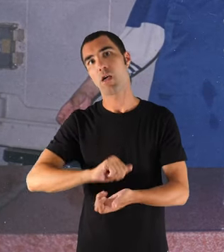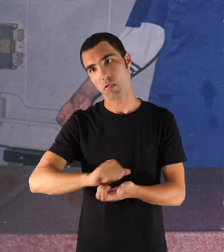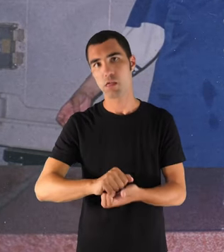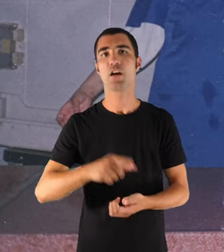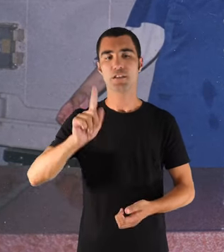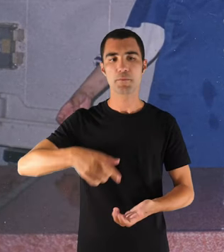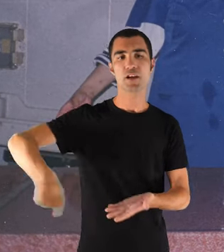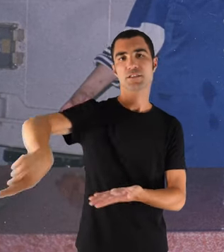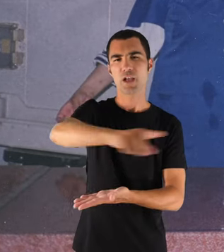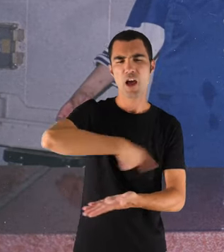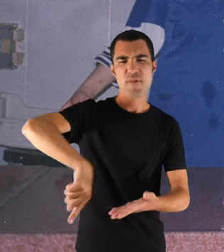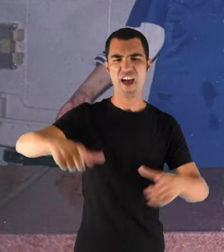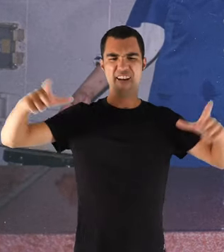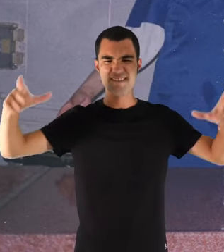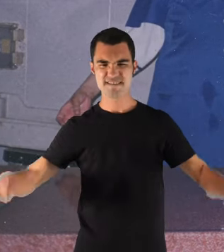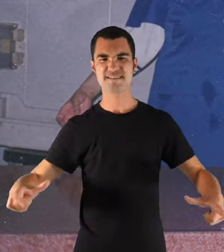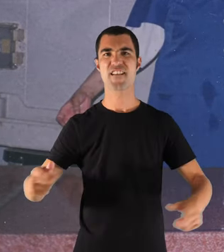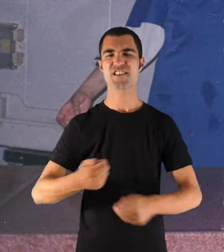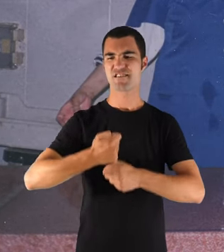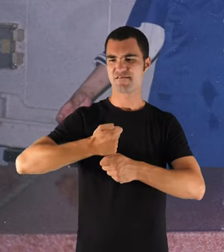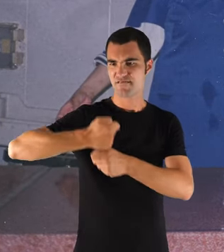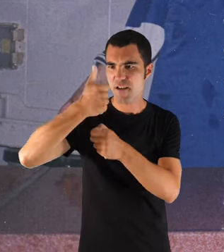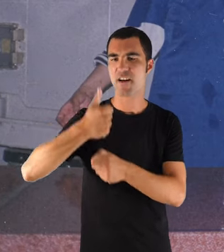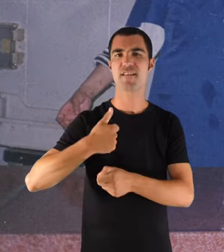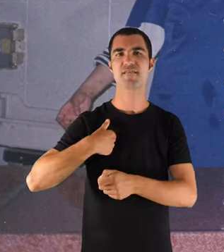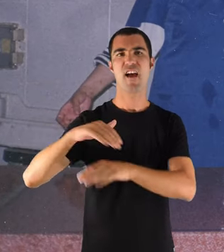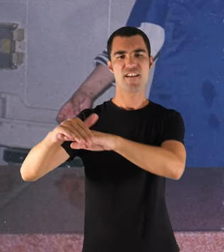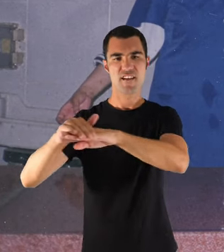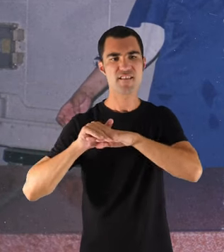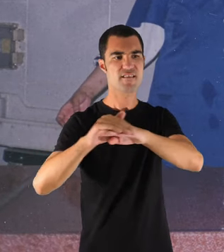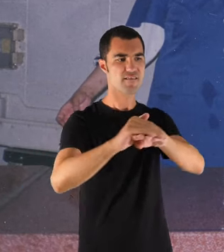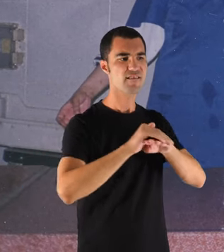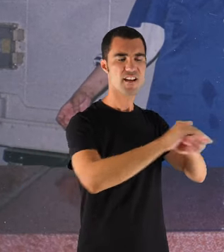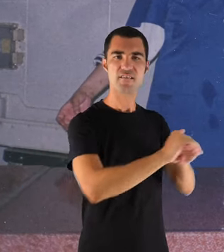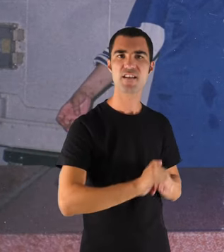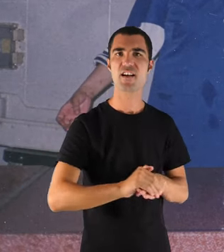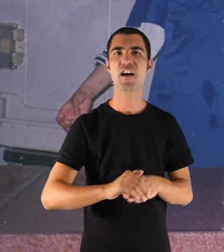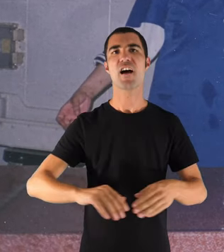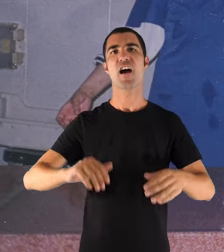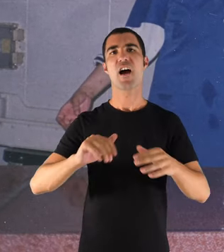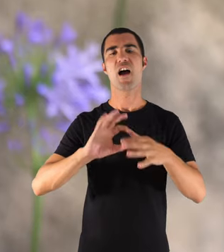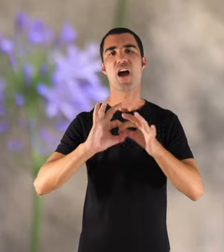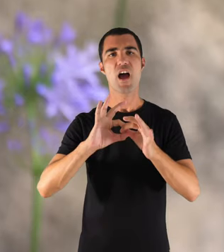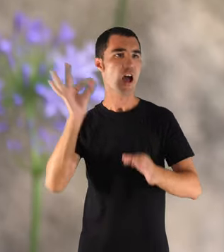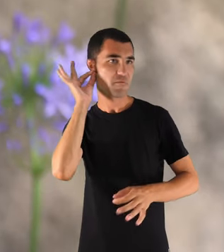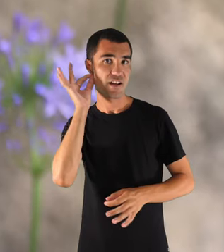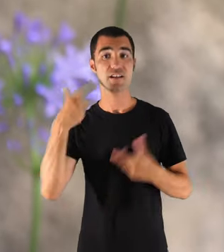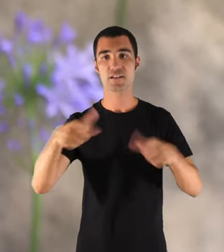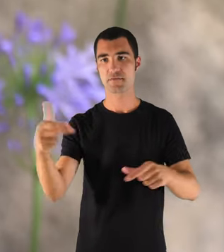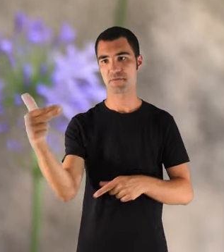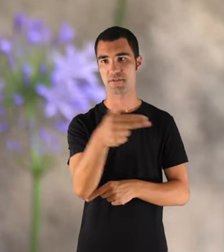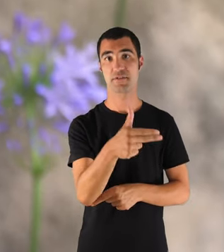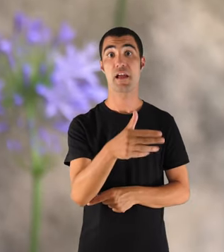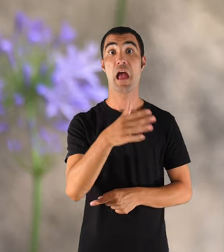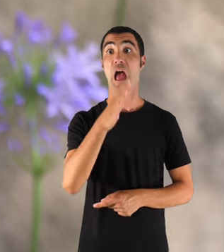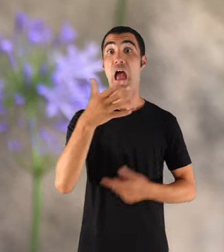xampany. I vaig convidar ses amigues de dins la pescateria. Ara només hi ha